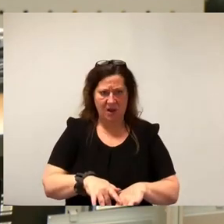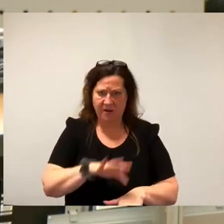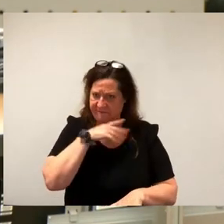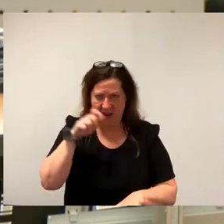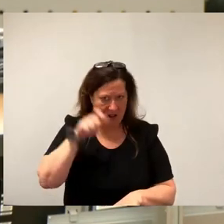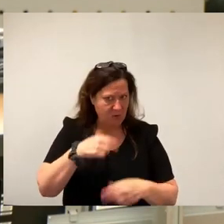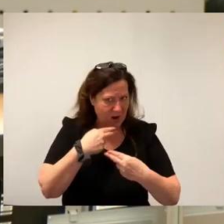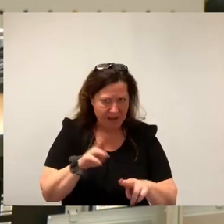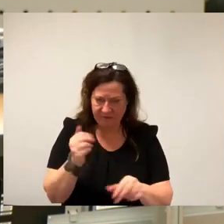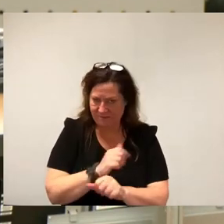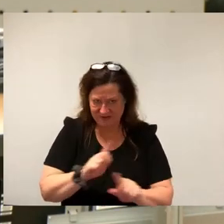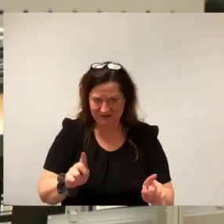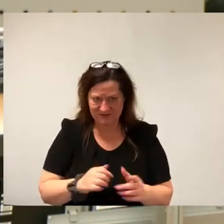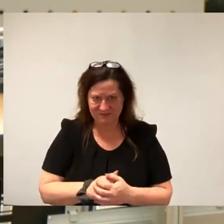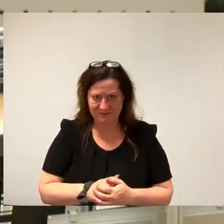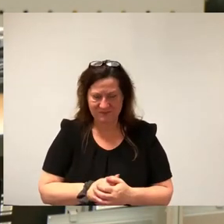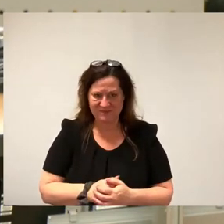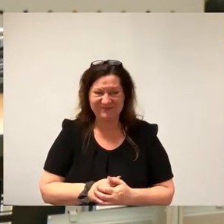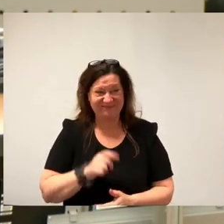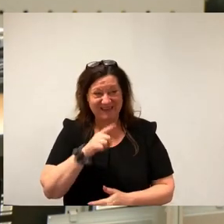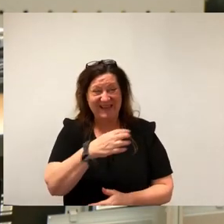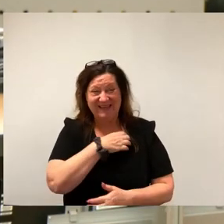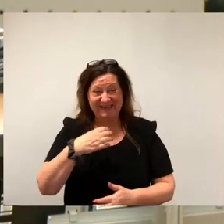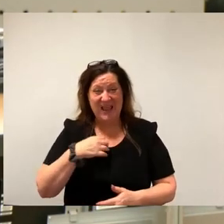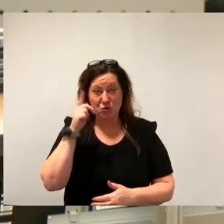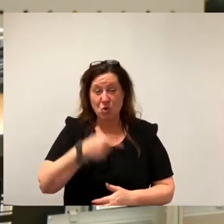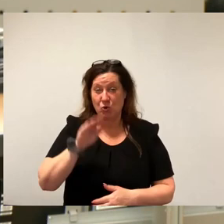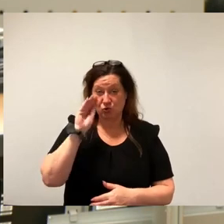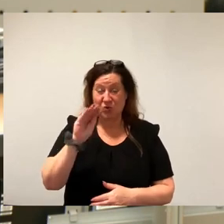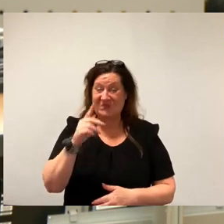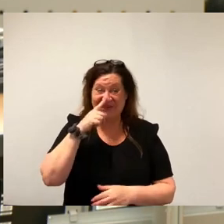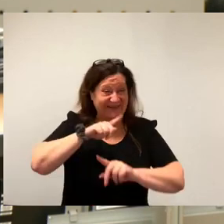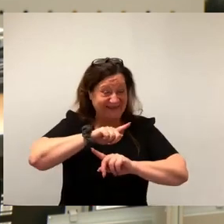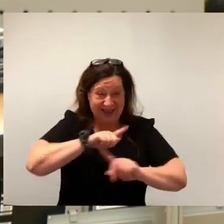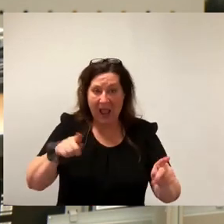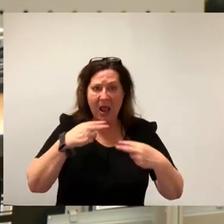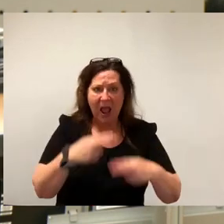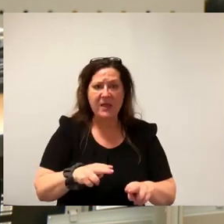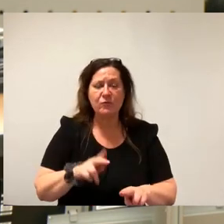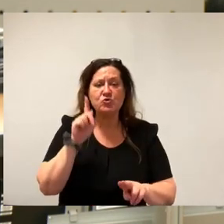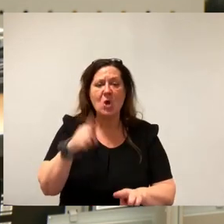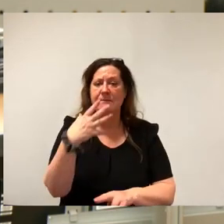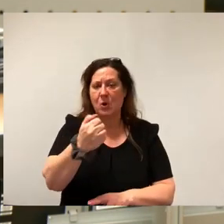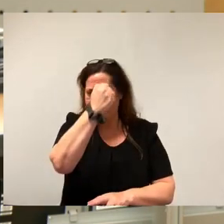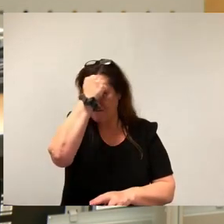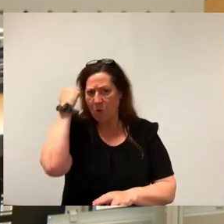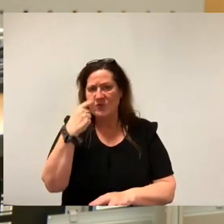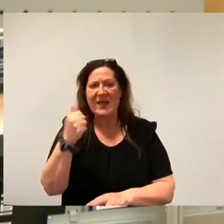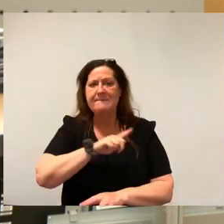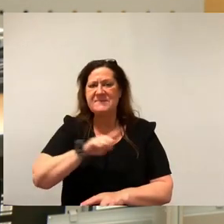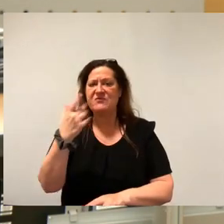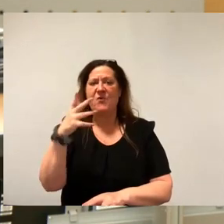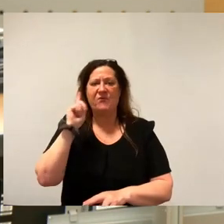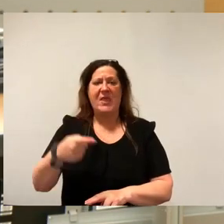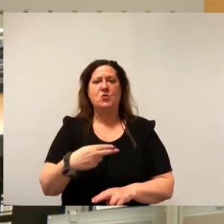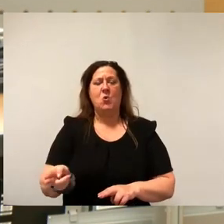Dresdner sollen zukünftig, wenn sie nicht auf diese Umfrage reagieren, ein Bußgeld von bis zu 5.000 Euro auferlegt bekommen.